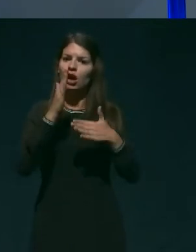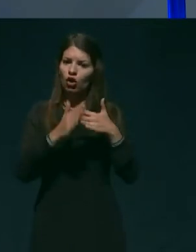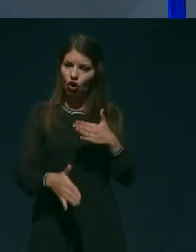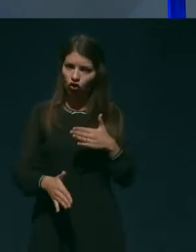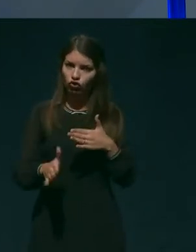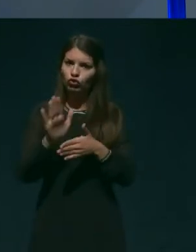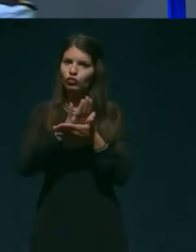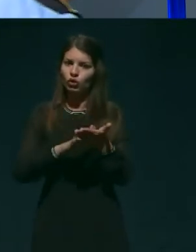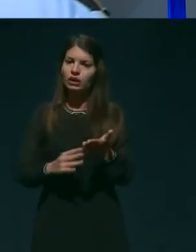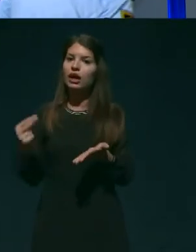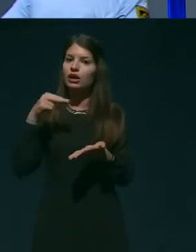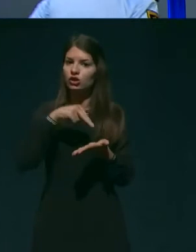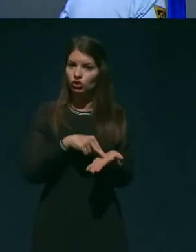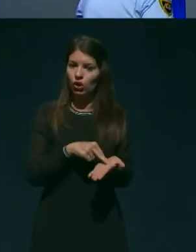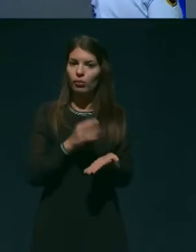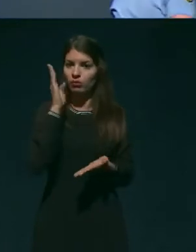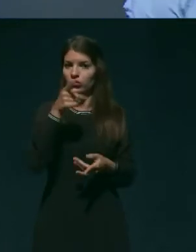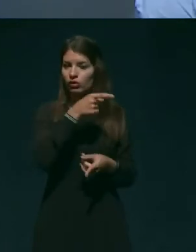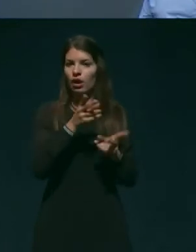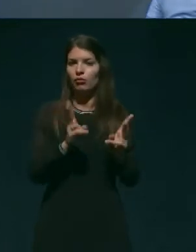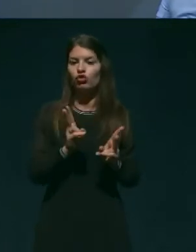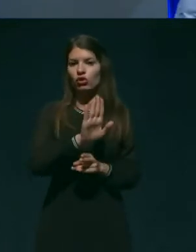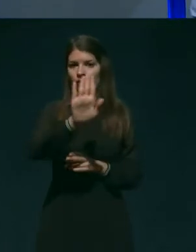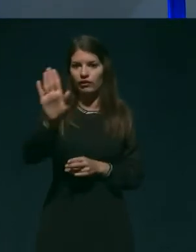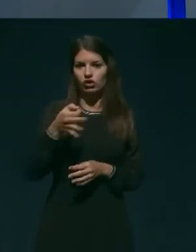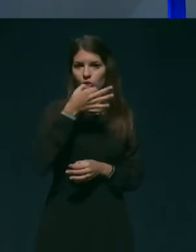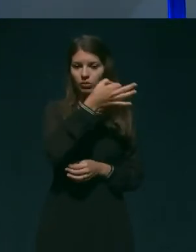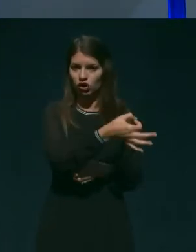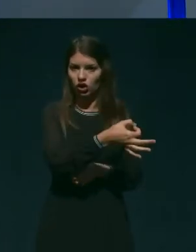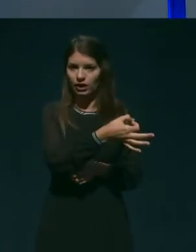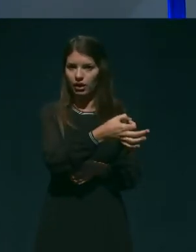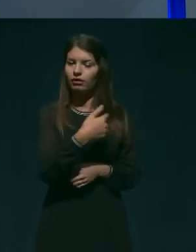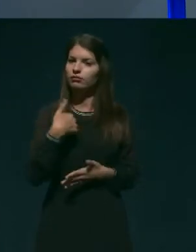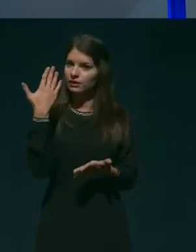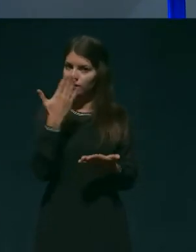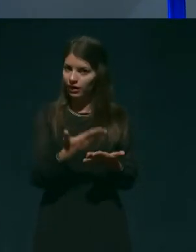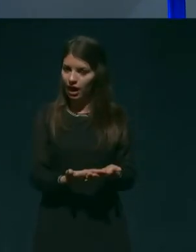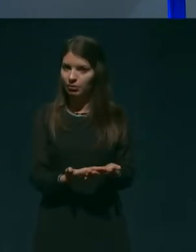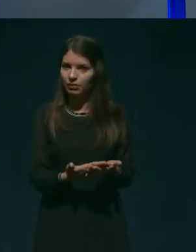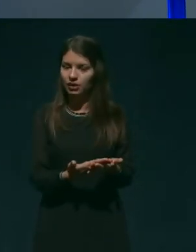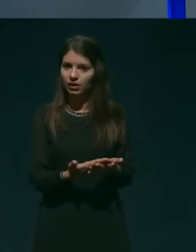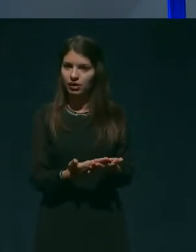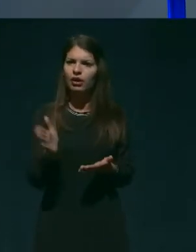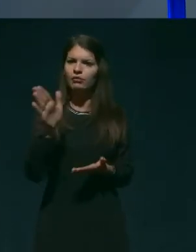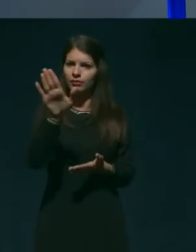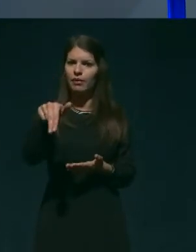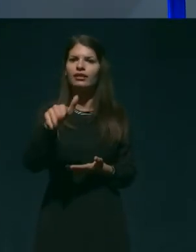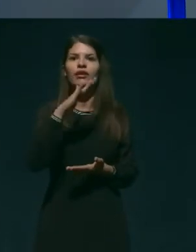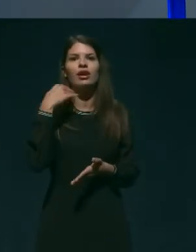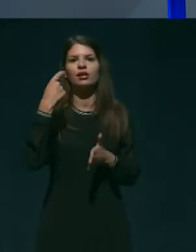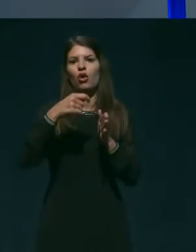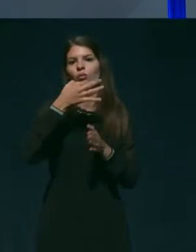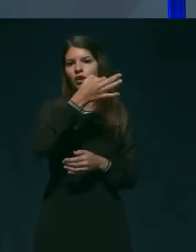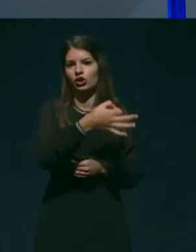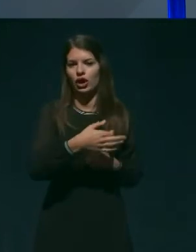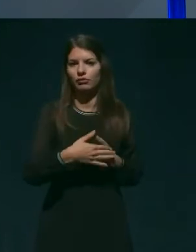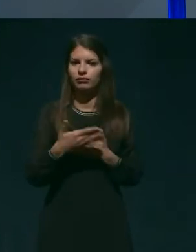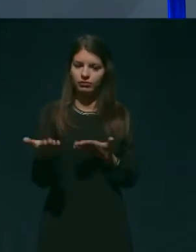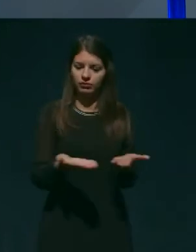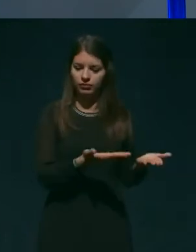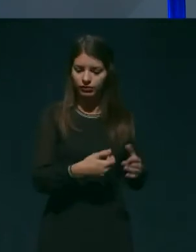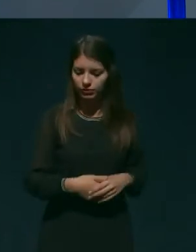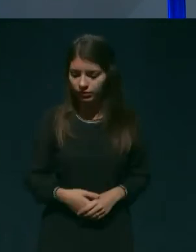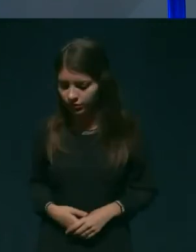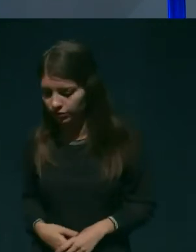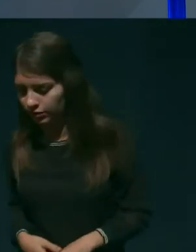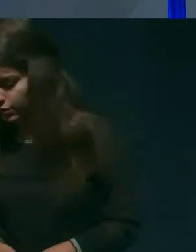prav tako na voljo za vaša vprašanja. In verjamem, da so to številna vprašanja. Prosim, gospod Melita.